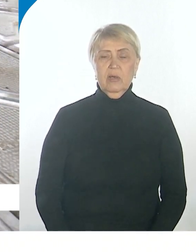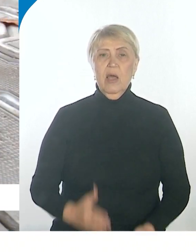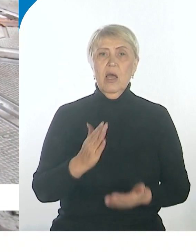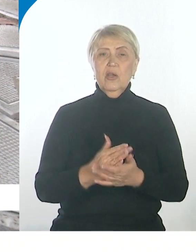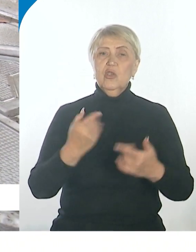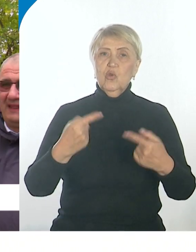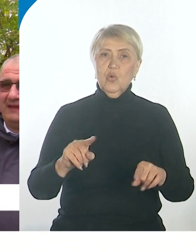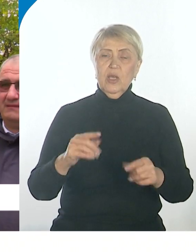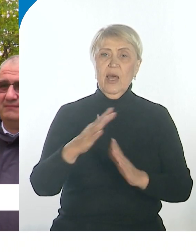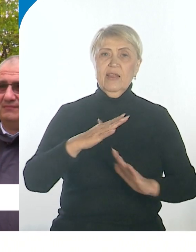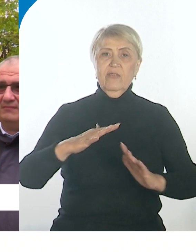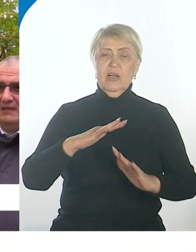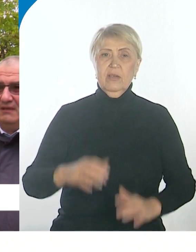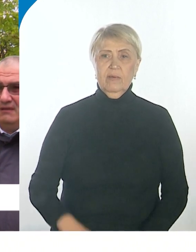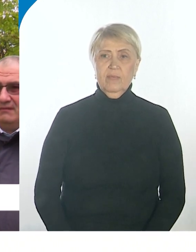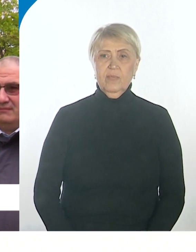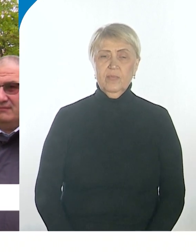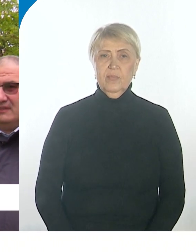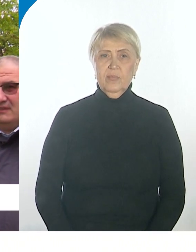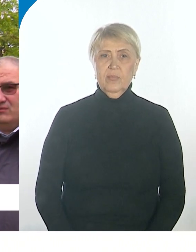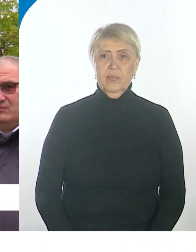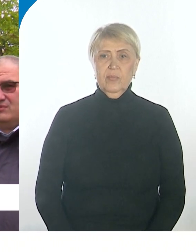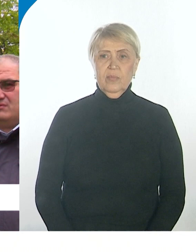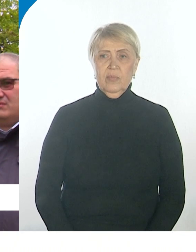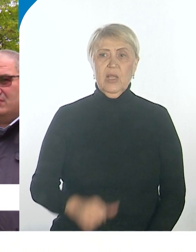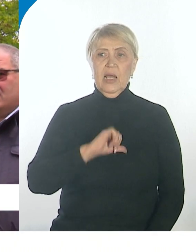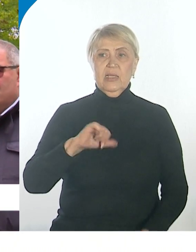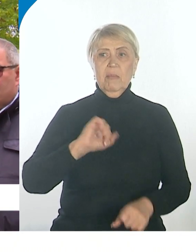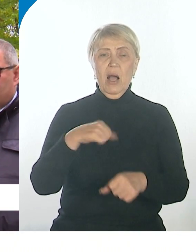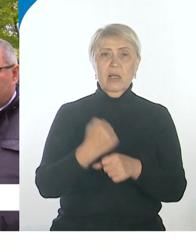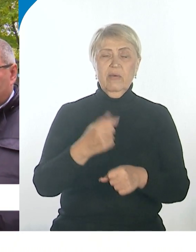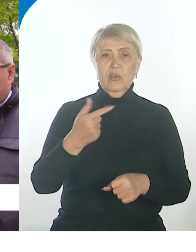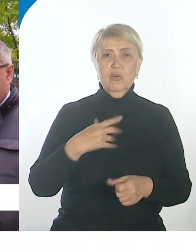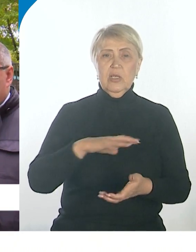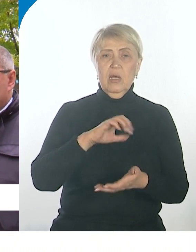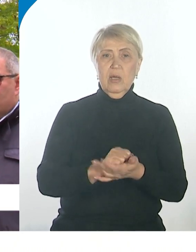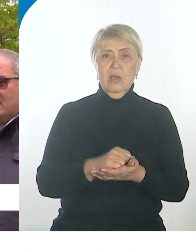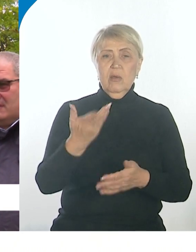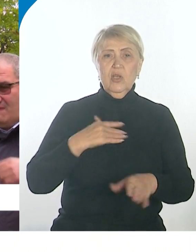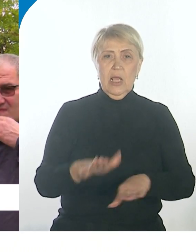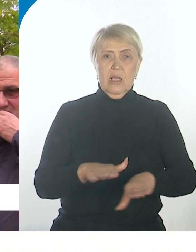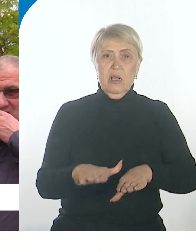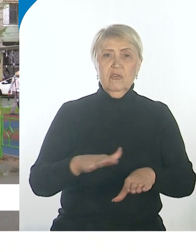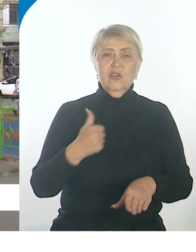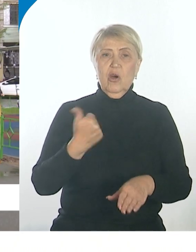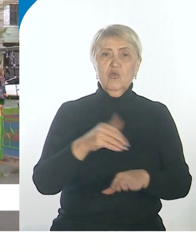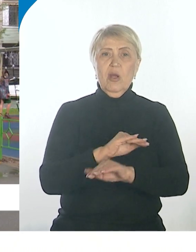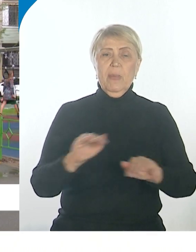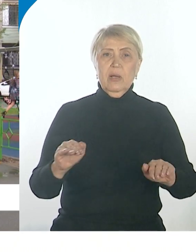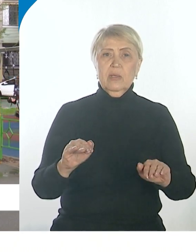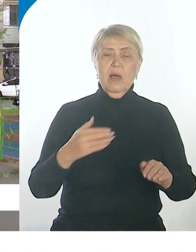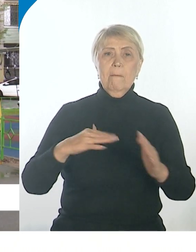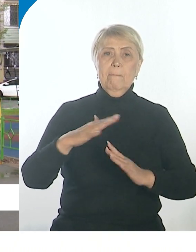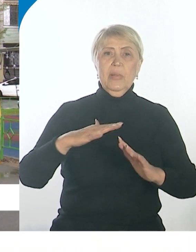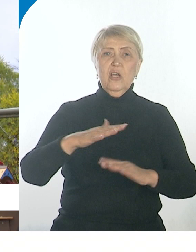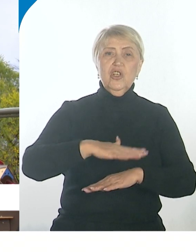дворы, где сделано, и стоят, не высыпаются. Самое главное, антискользящее, видите, покрытие, сделано рисунок. Площадка с